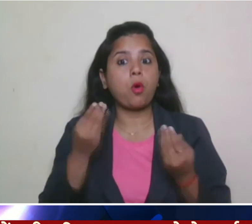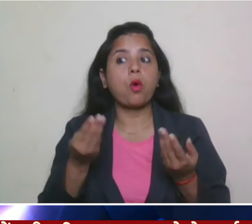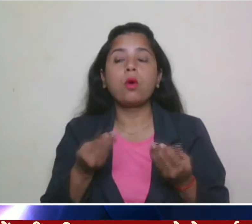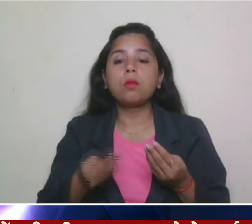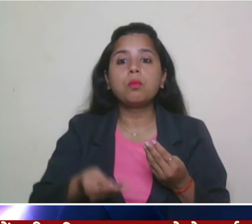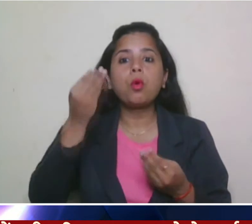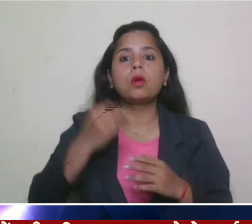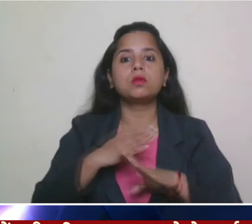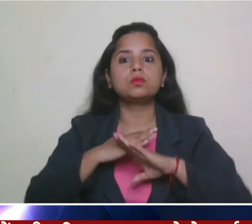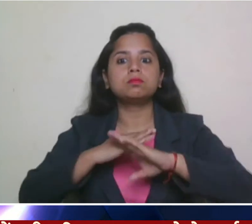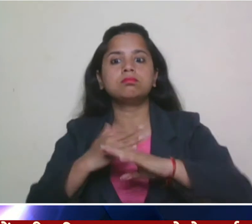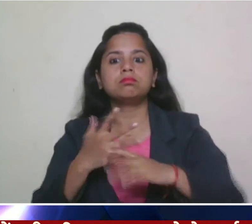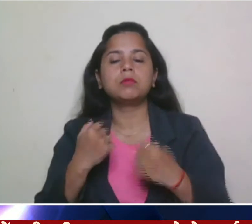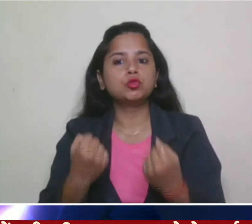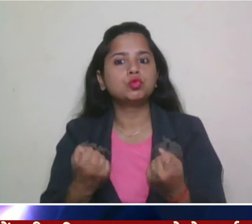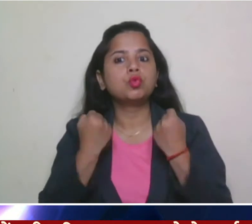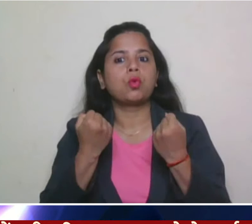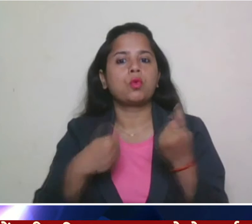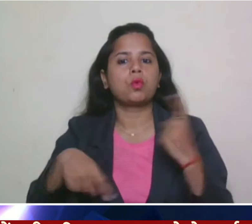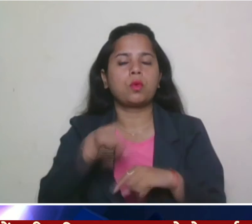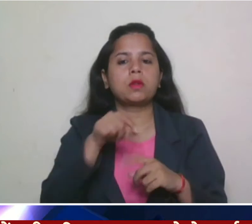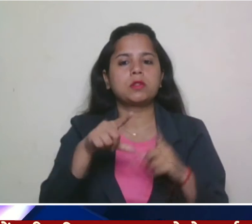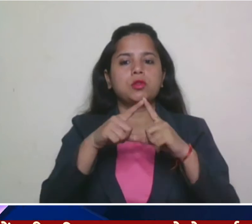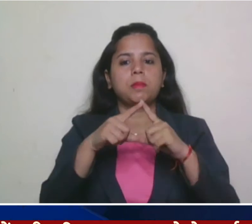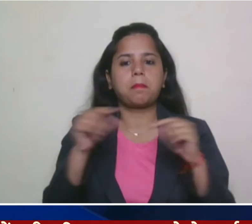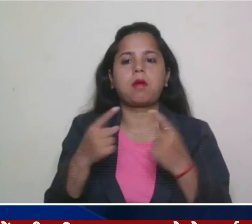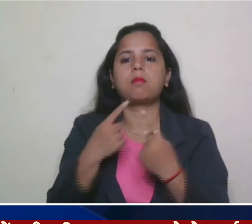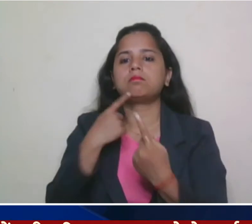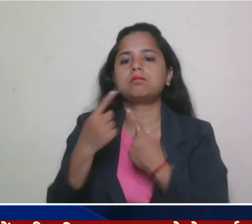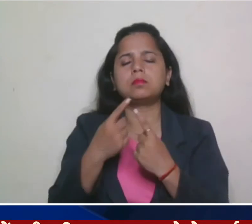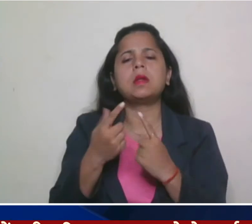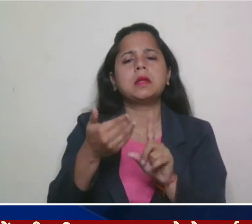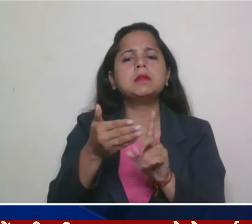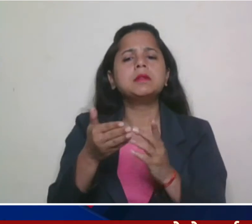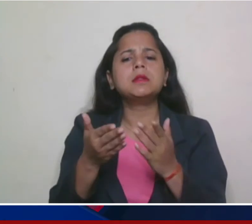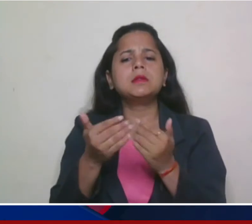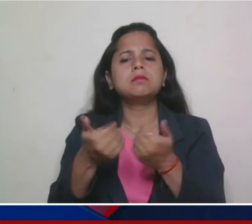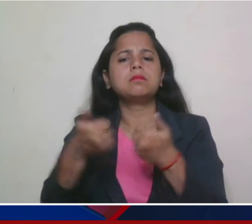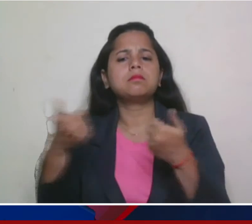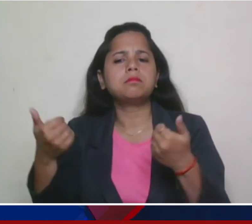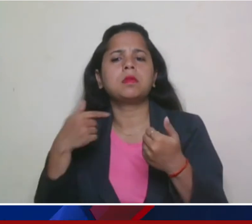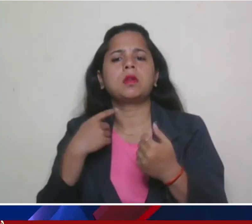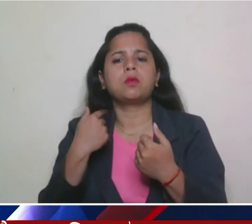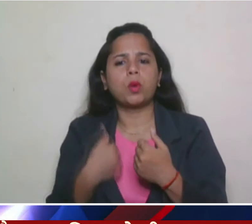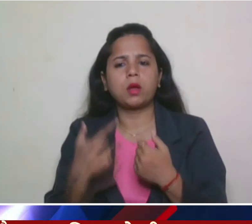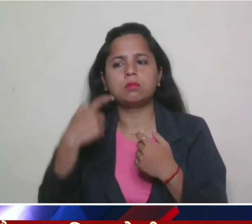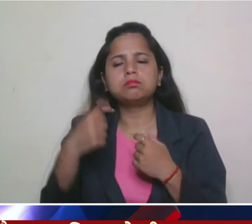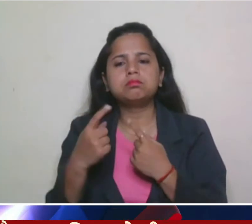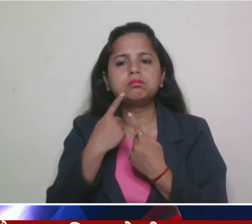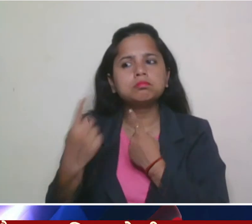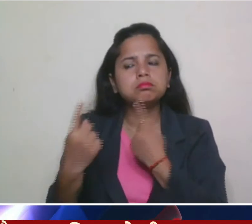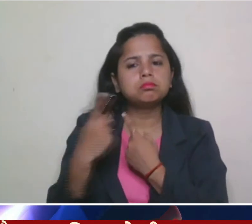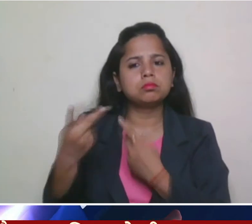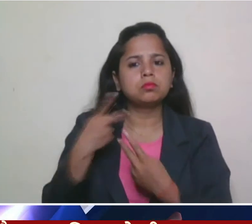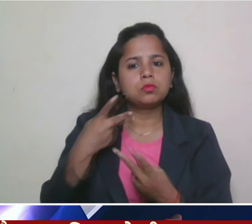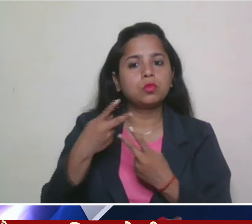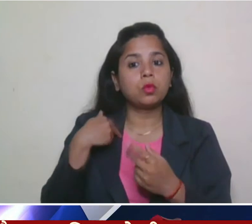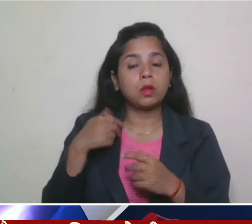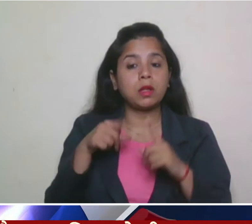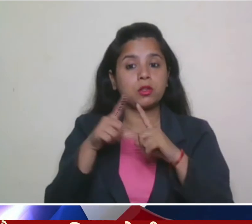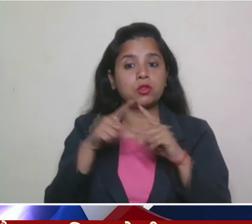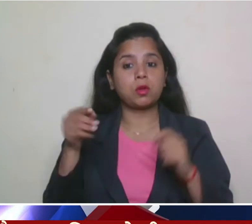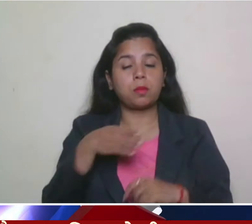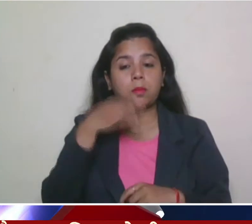जापानी संकक्ष के साथ अलग से द्वपक्षिय वारता करेंगे यात्रा के दोरान उनका जापान के प्रधान मंत्री